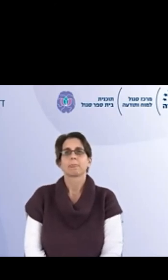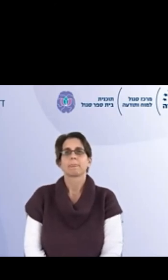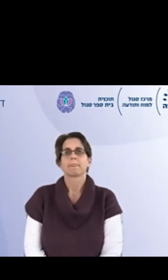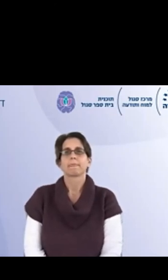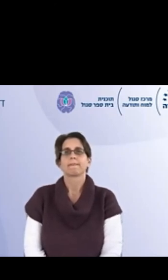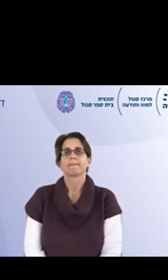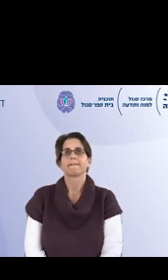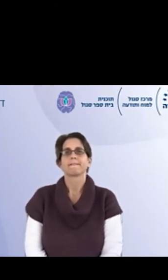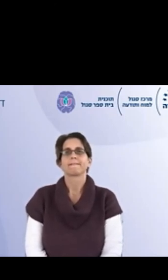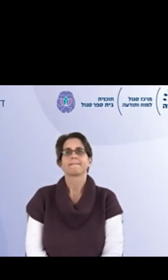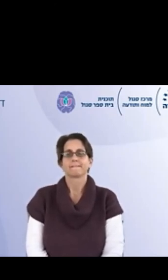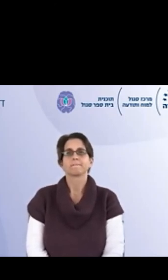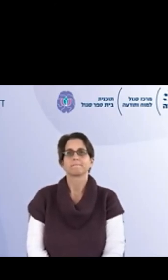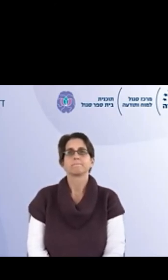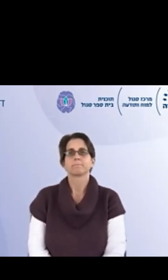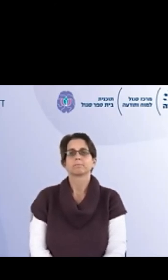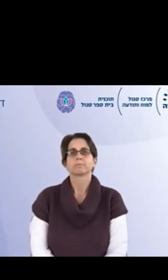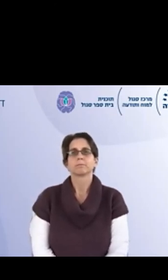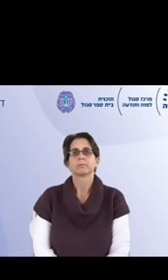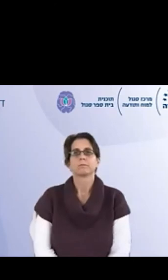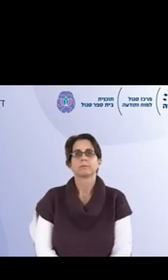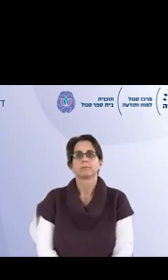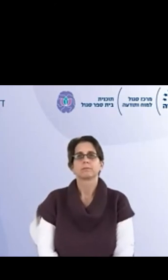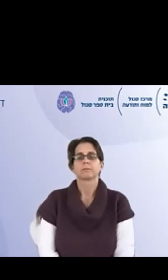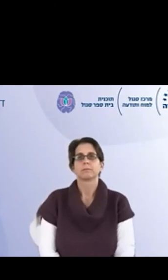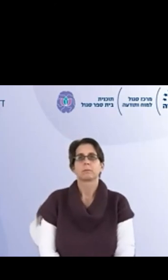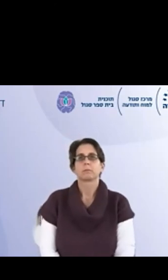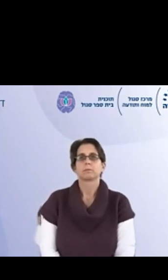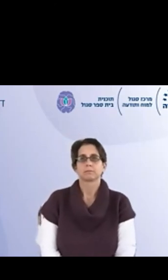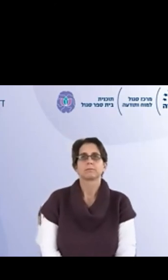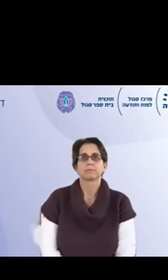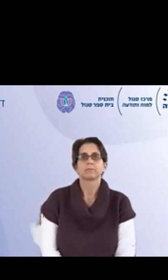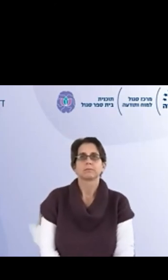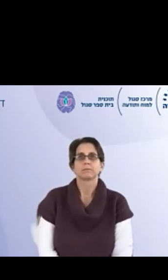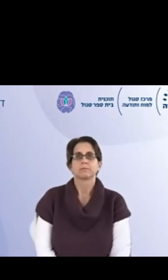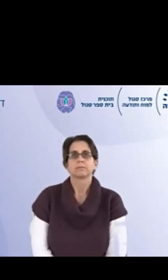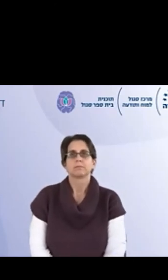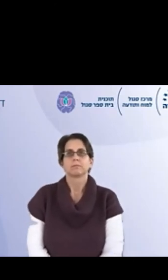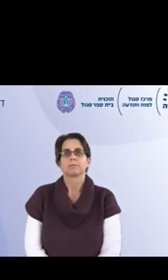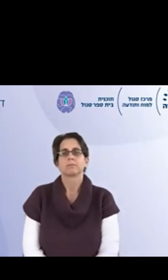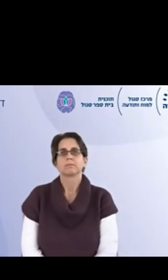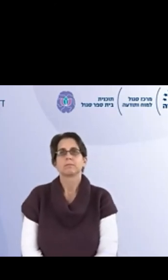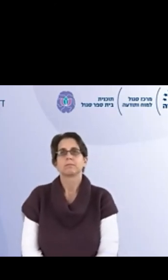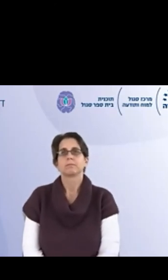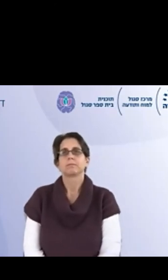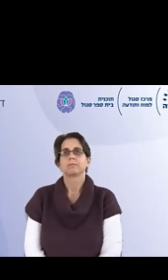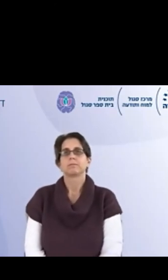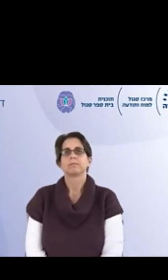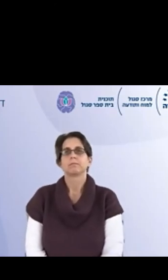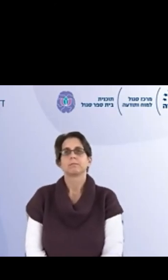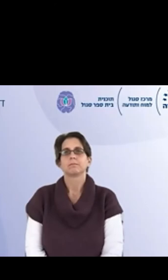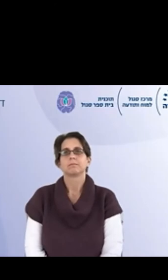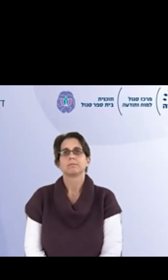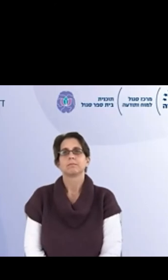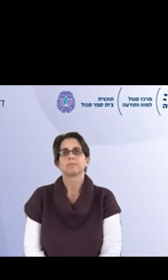רצינו לשדרג בעצם ככה, לעשות את זה נכון יותר, טוב יותר, והפכנו את הבוקר